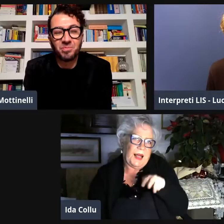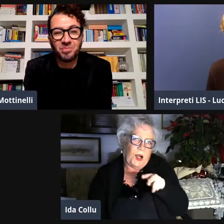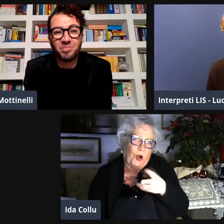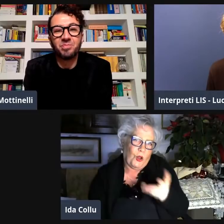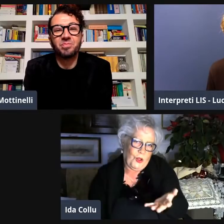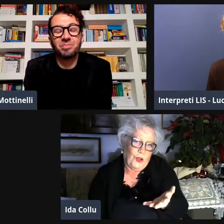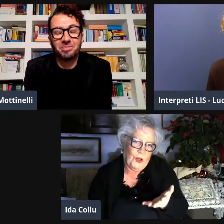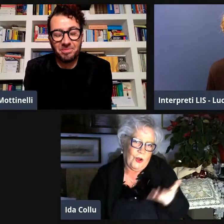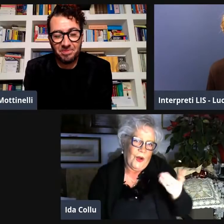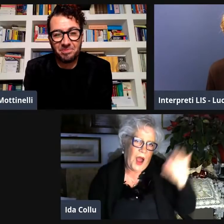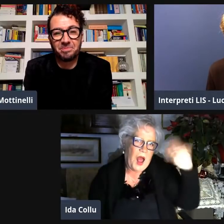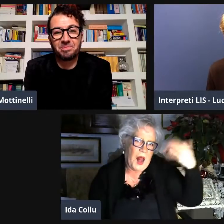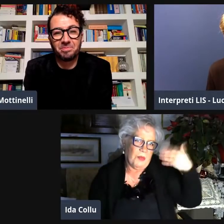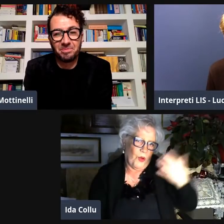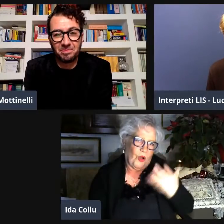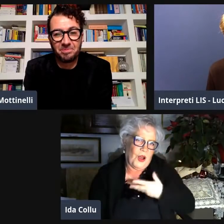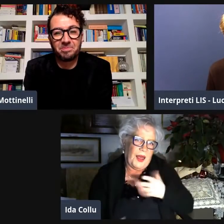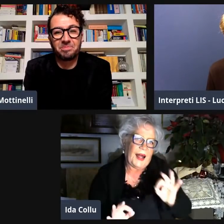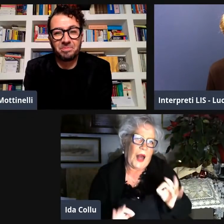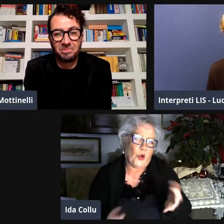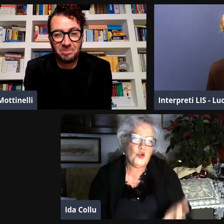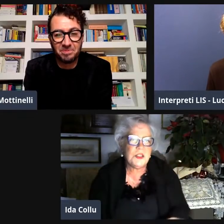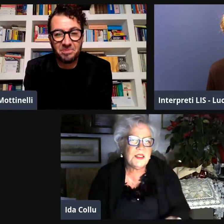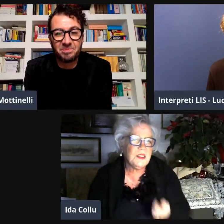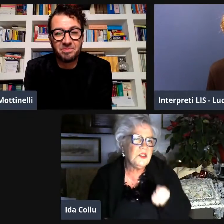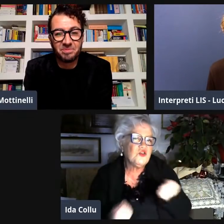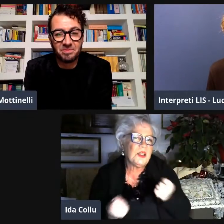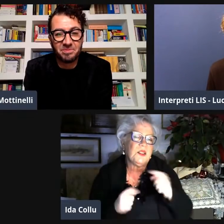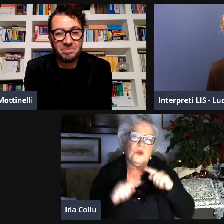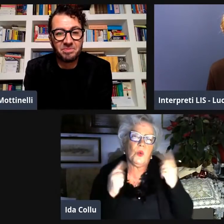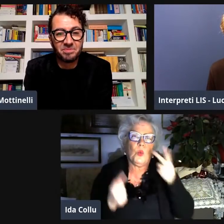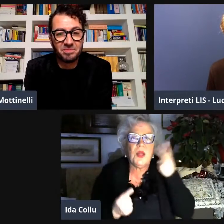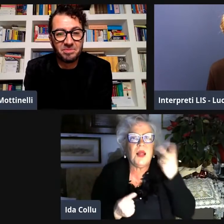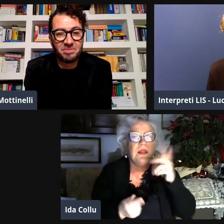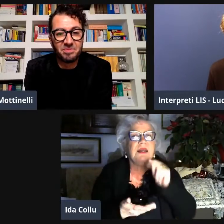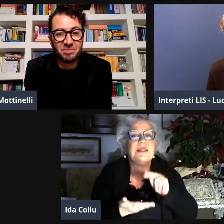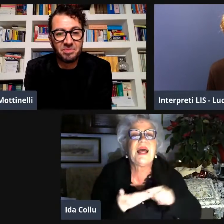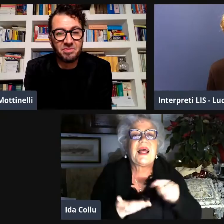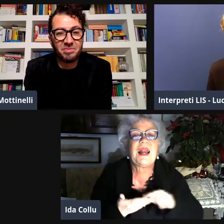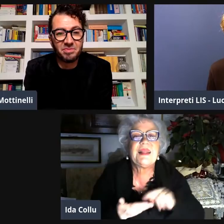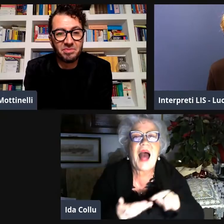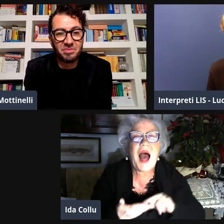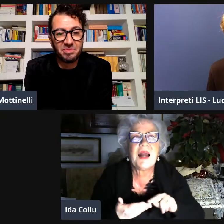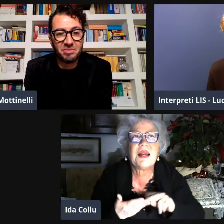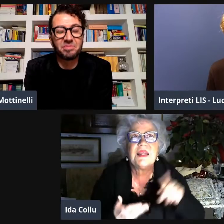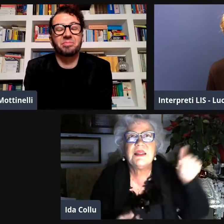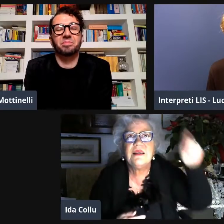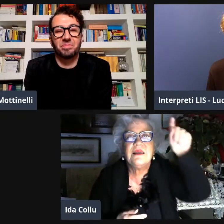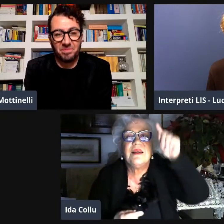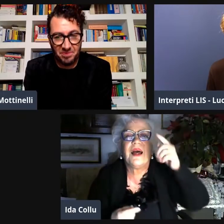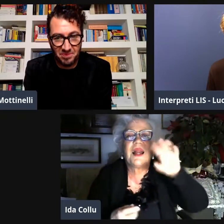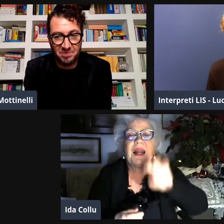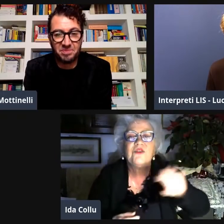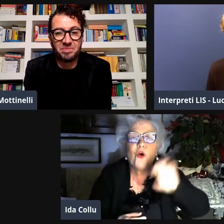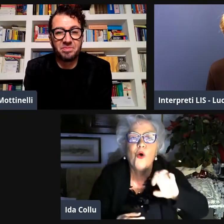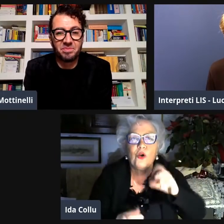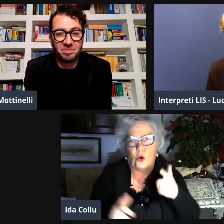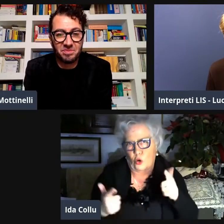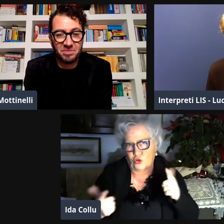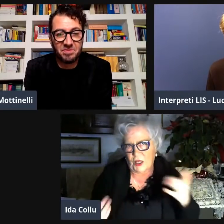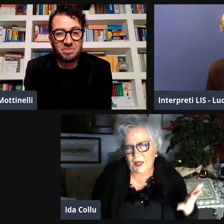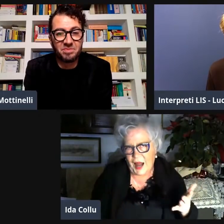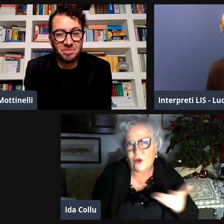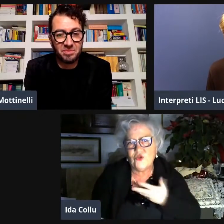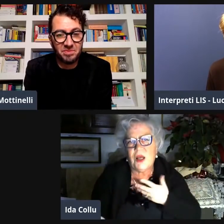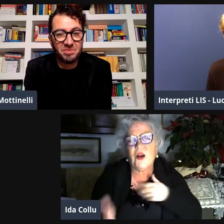un po' era vero all'epoca era così era gestito tutto dagli udenti i